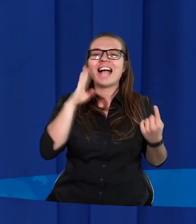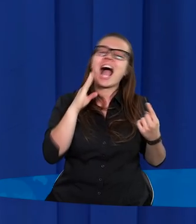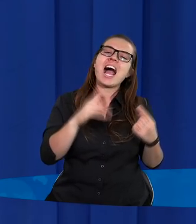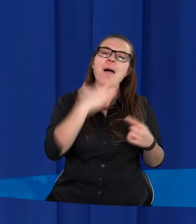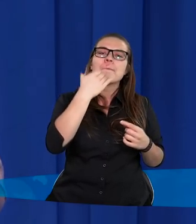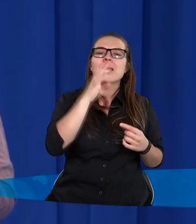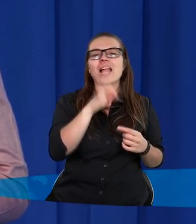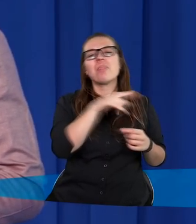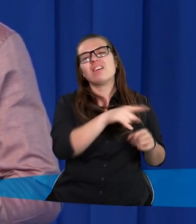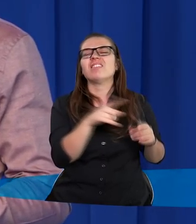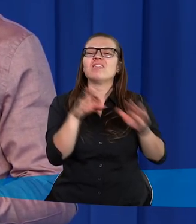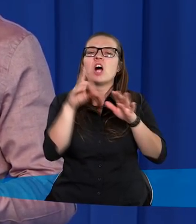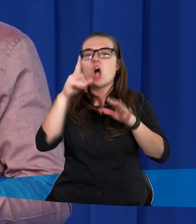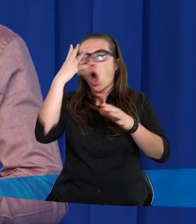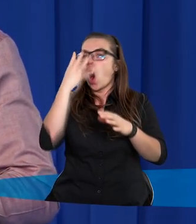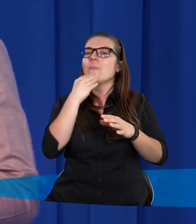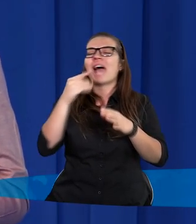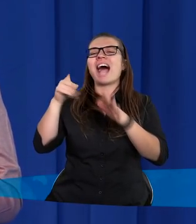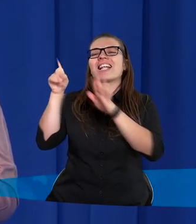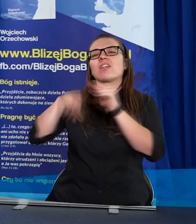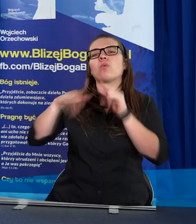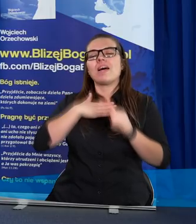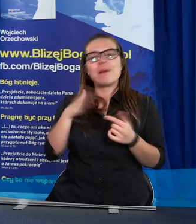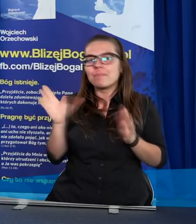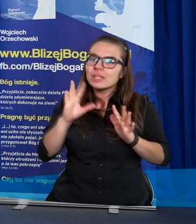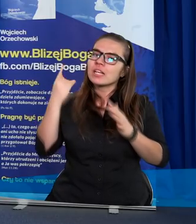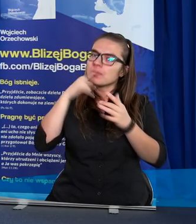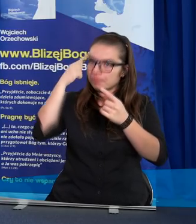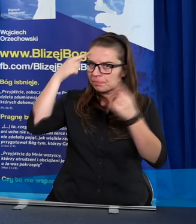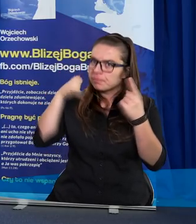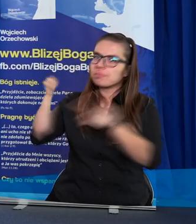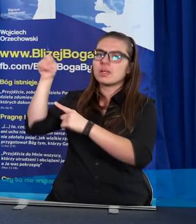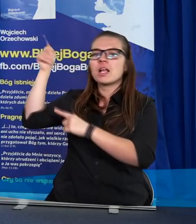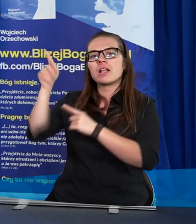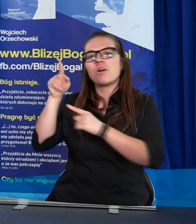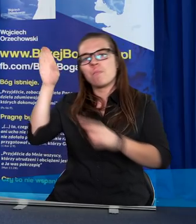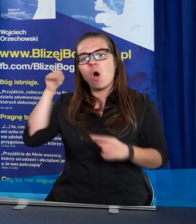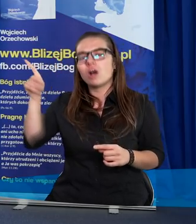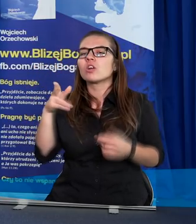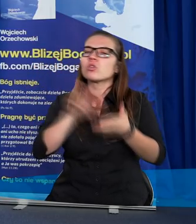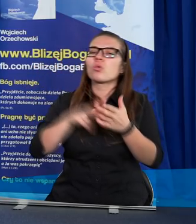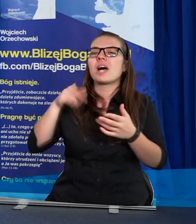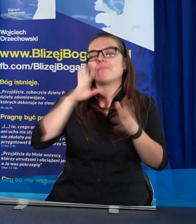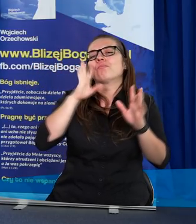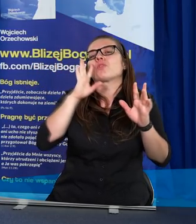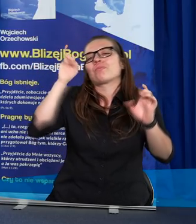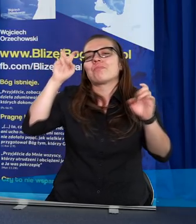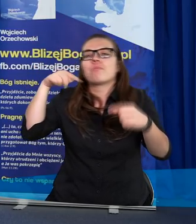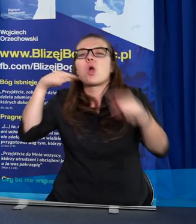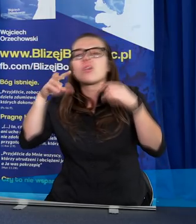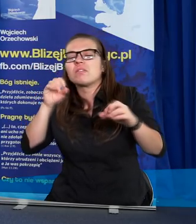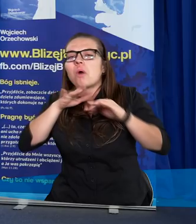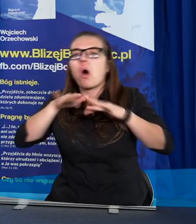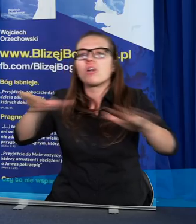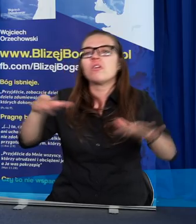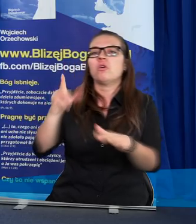obraz Pana Boga może być inny? Takie fake newsy, które są rozsiewane. Czasem ktoś, żeby